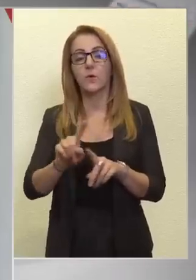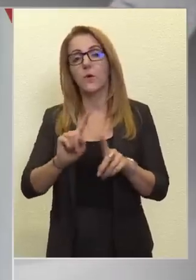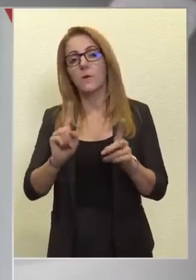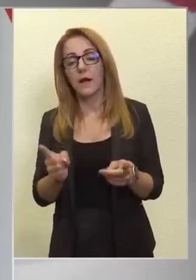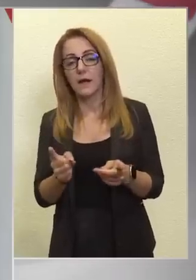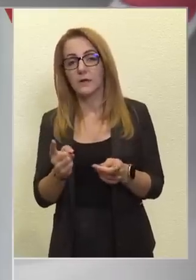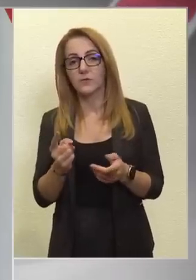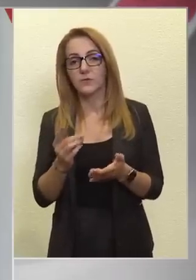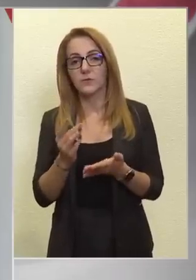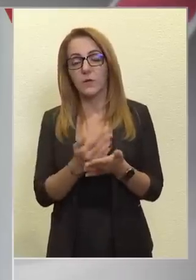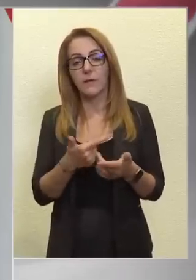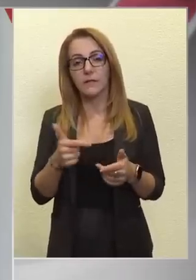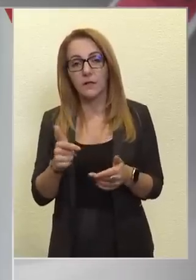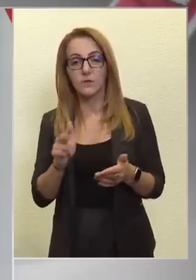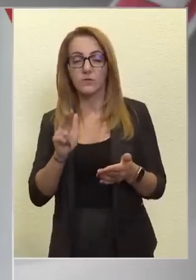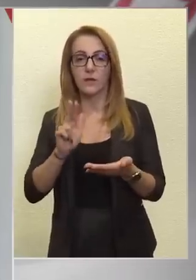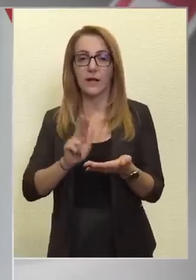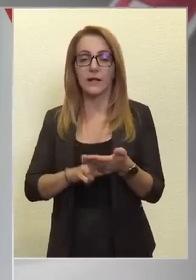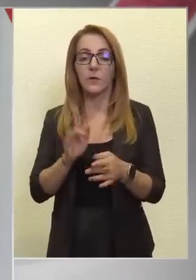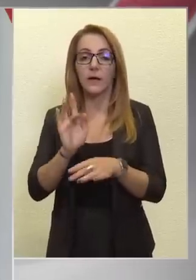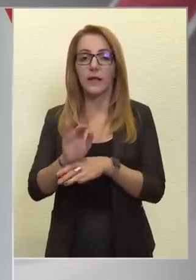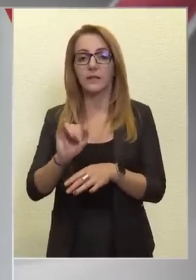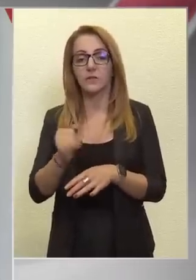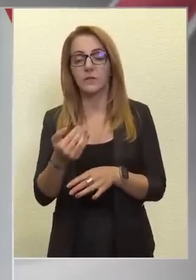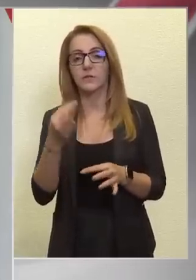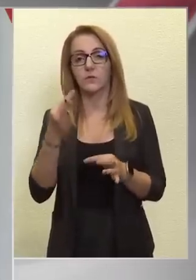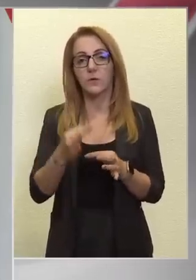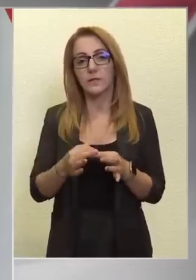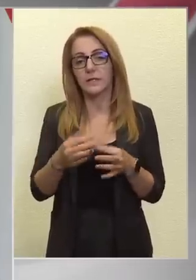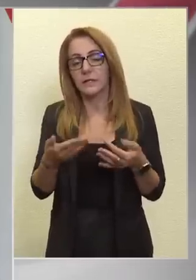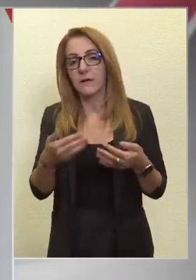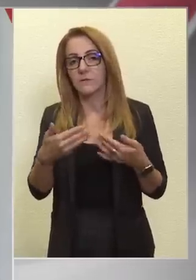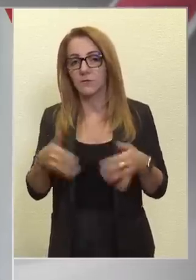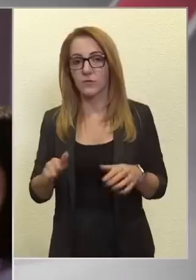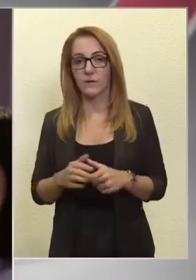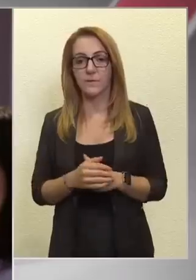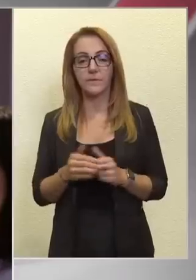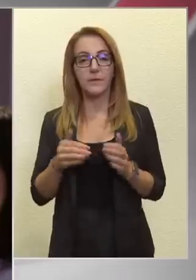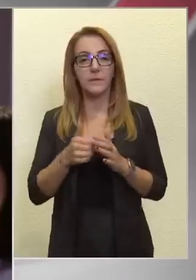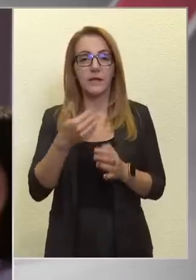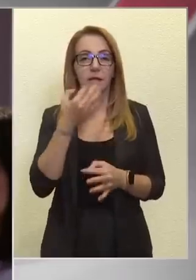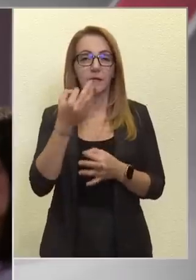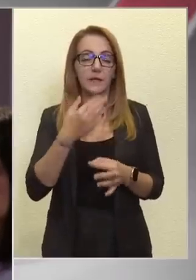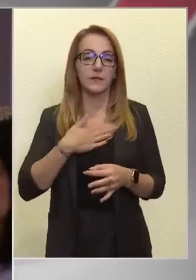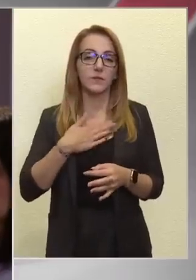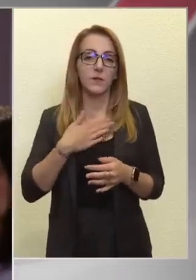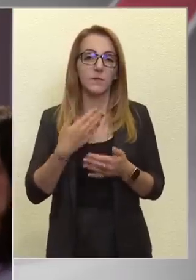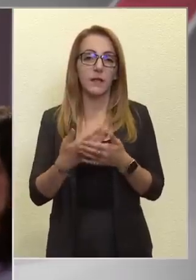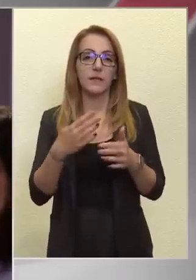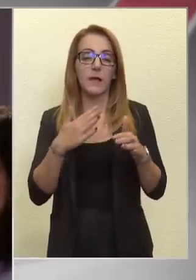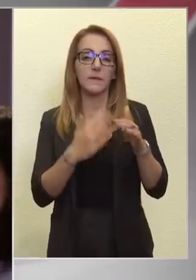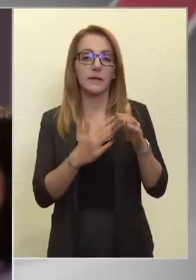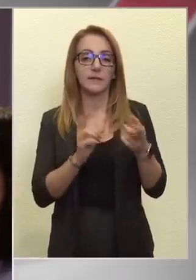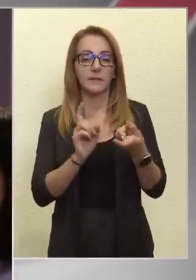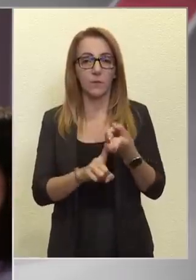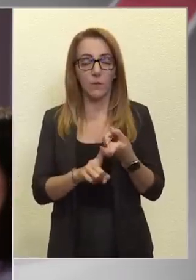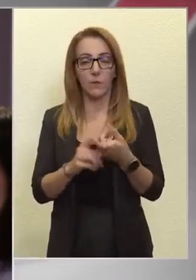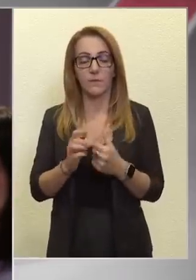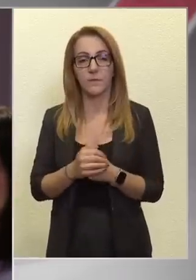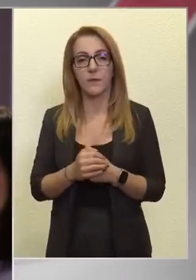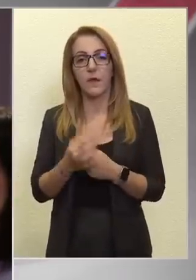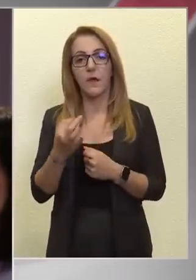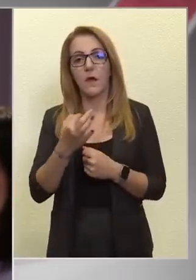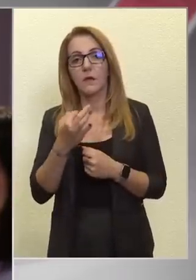jogállásség, esetleg ennél súlyosabb jogállásség is történt-e, vagy sem. Még egy kérdésem lenne, ez pedig a migrációról. Ugyanis szinte